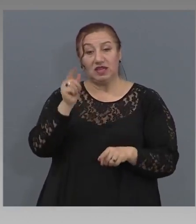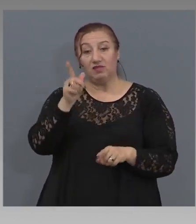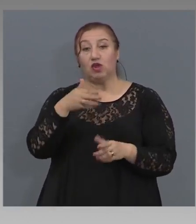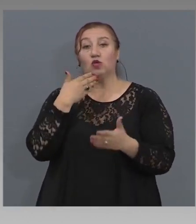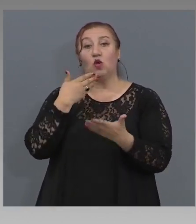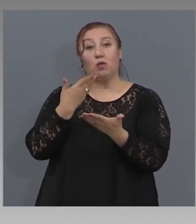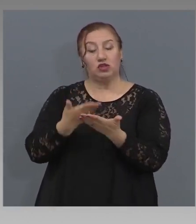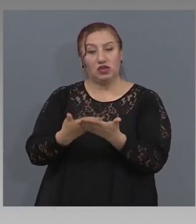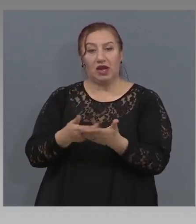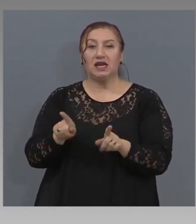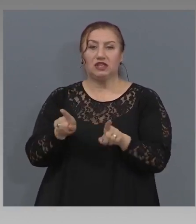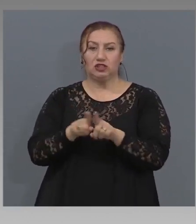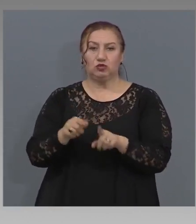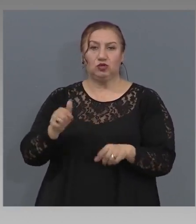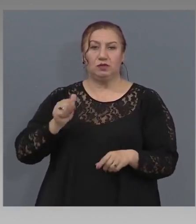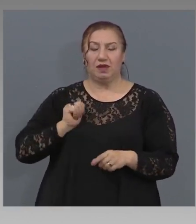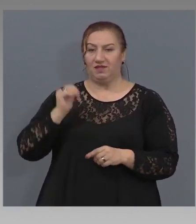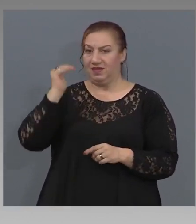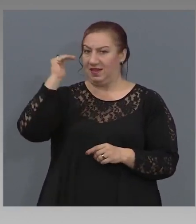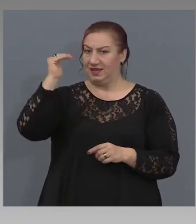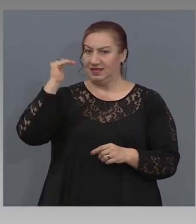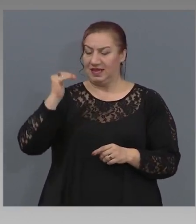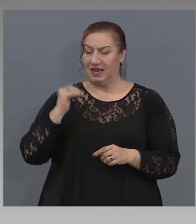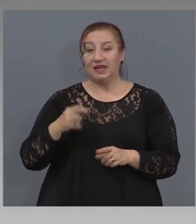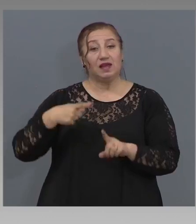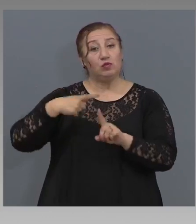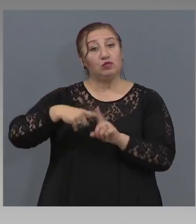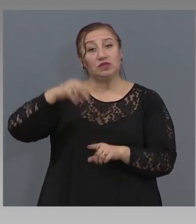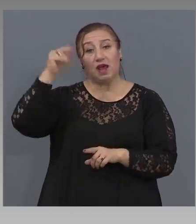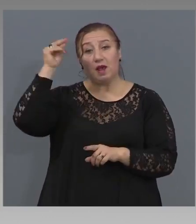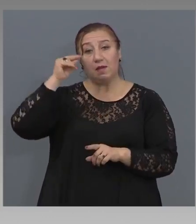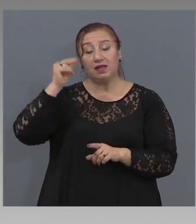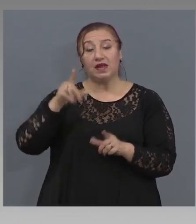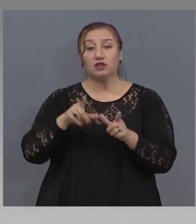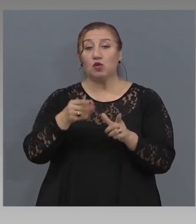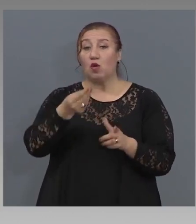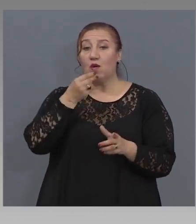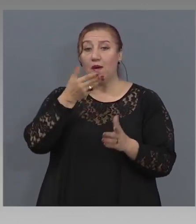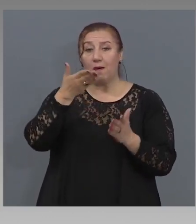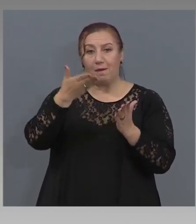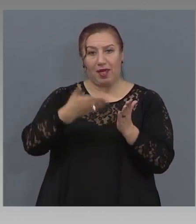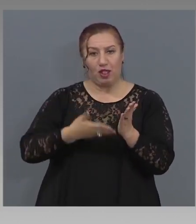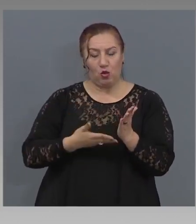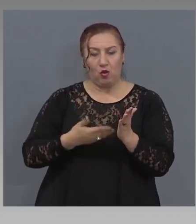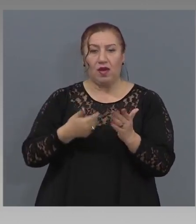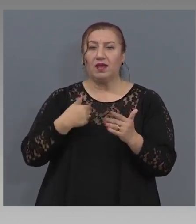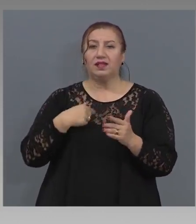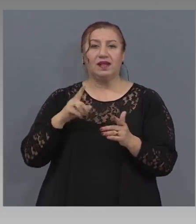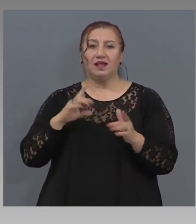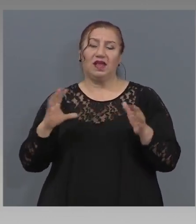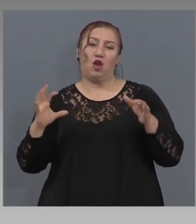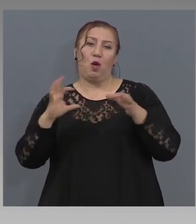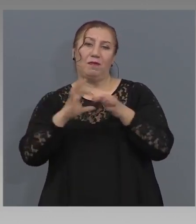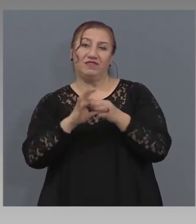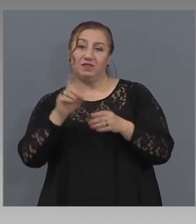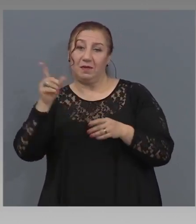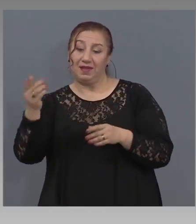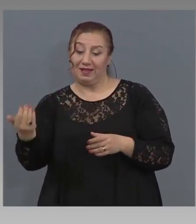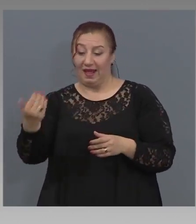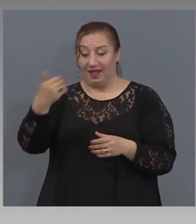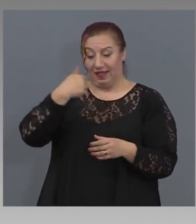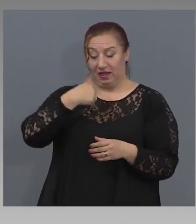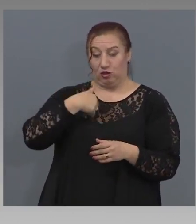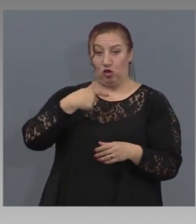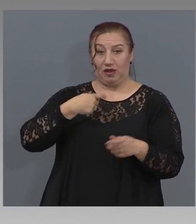спазването на стандартите и българското меню. Ние няма да ги обвързваме с покупка. Така, ние се обръщаме към наши клиенти,